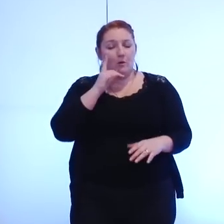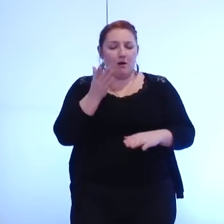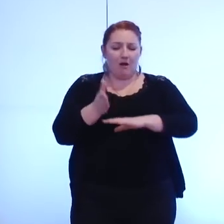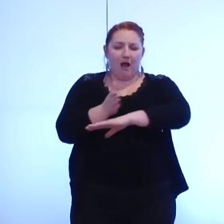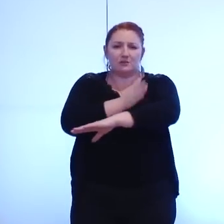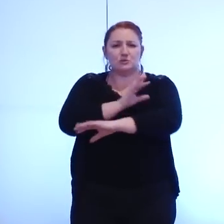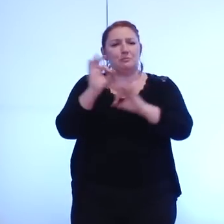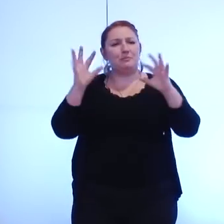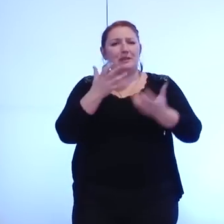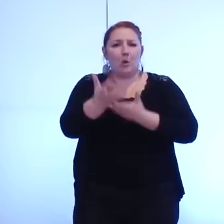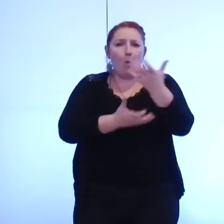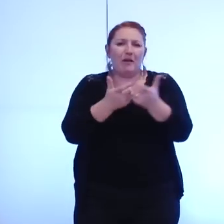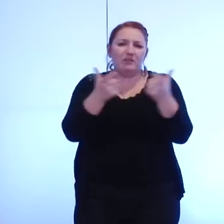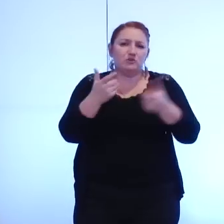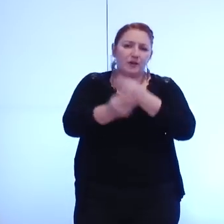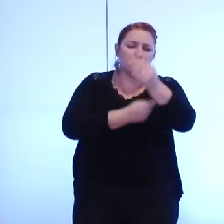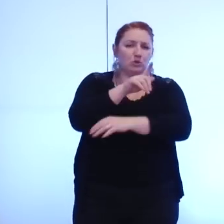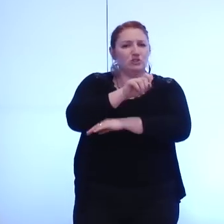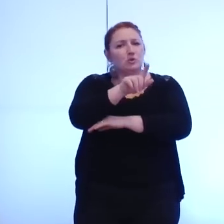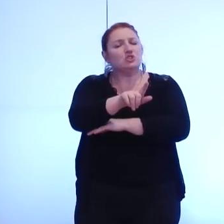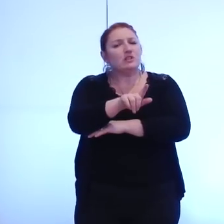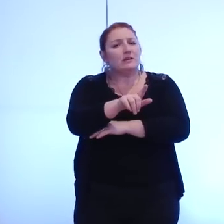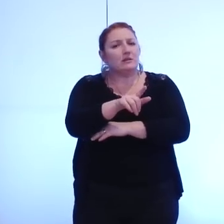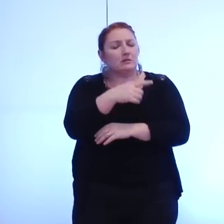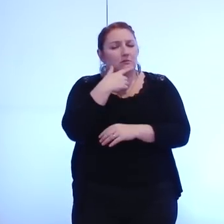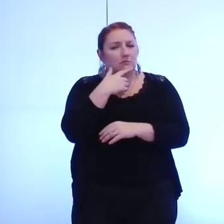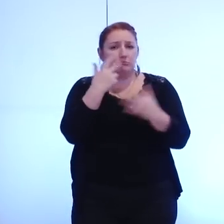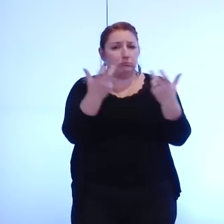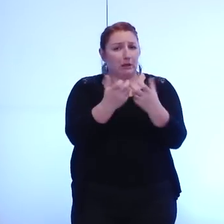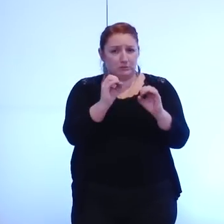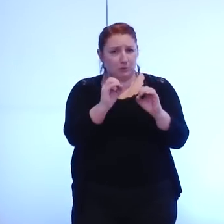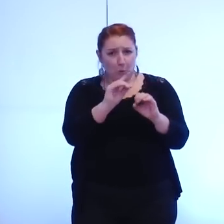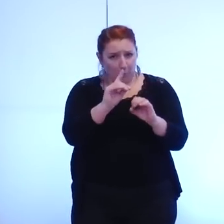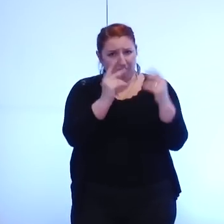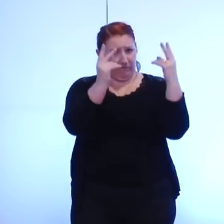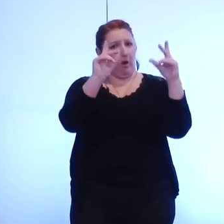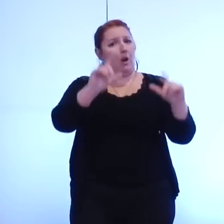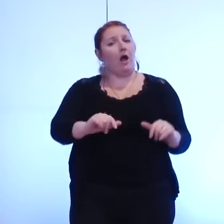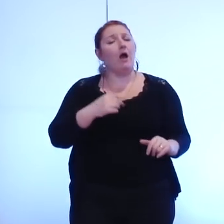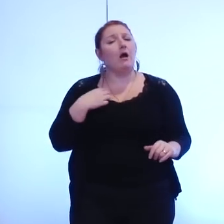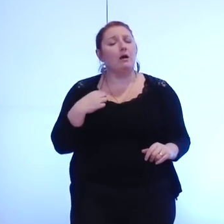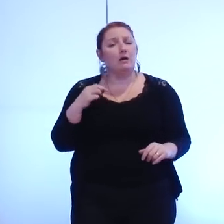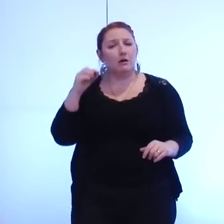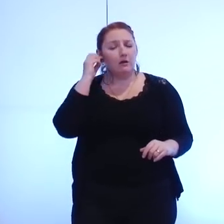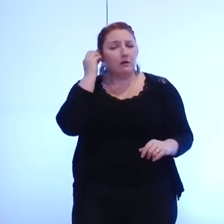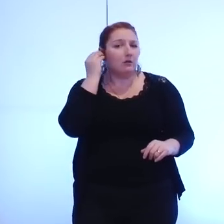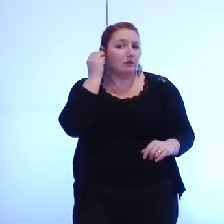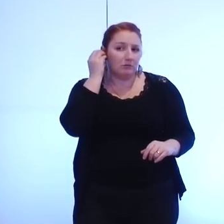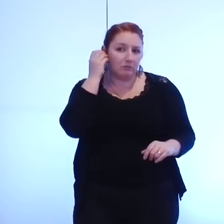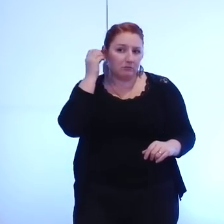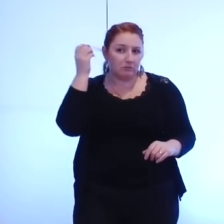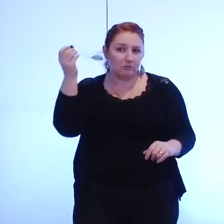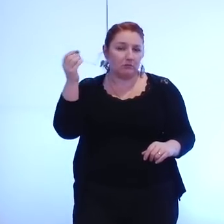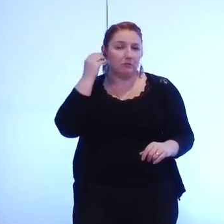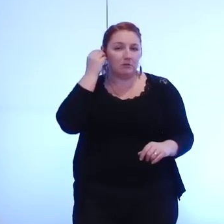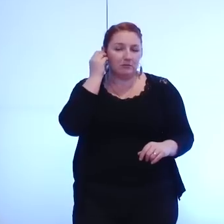de chauffage ou à GEG elles ont une valeur et elles n'ont pas une valeur différente selon